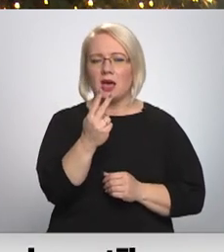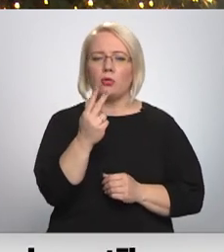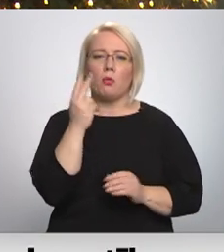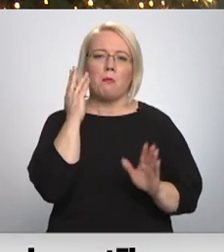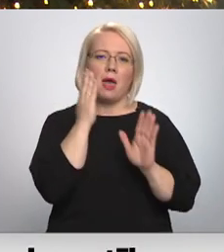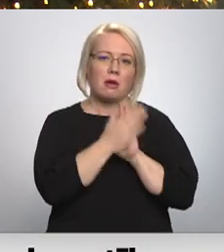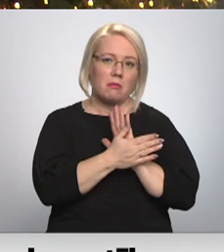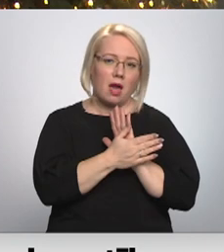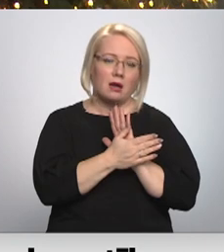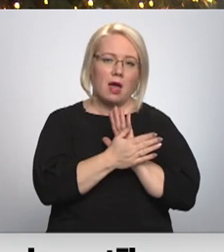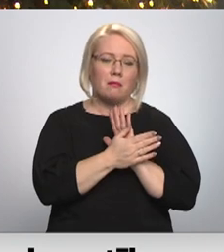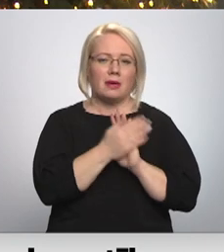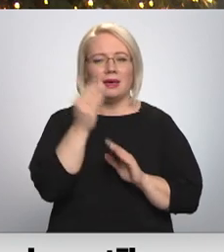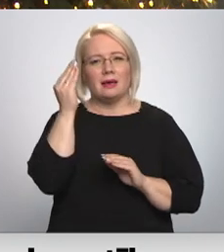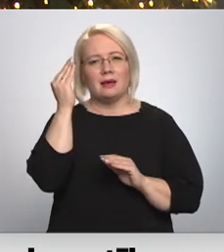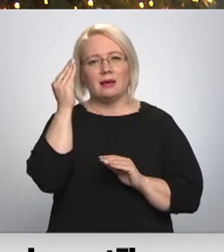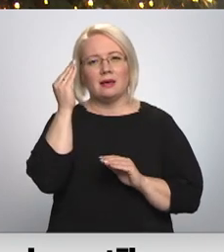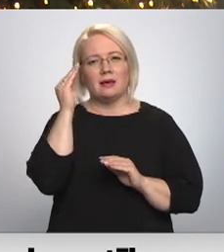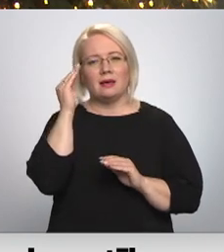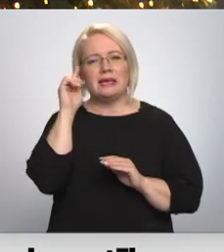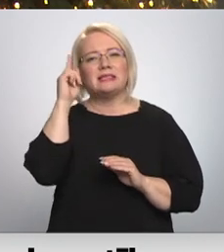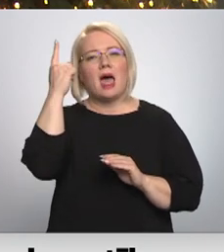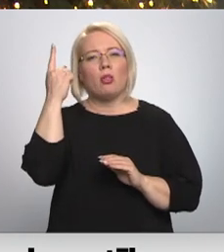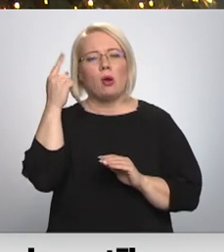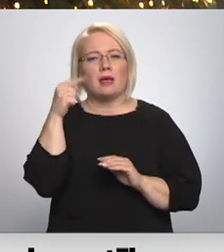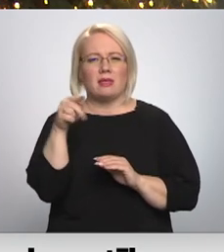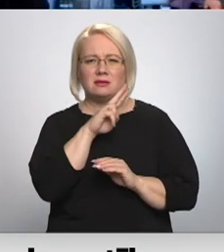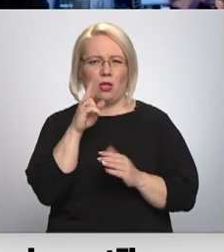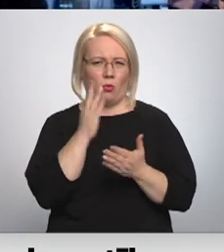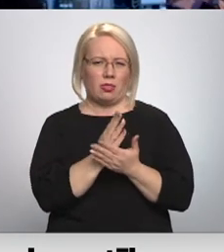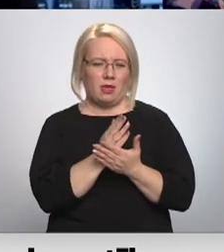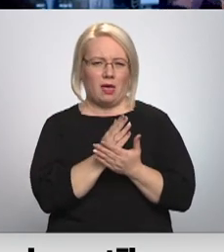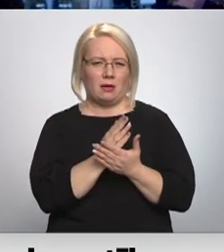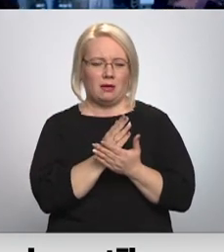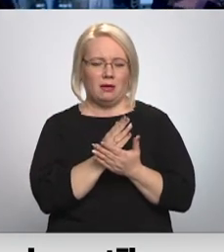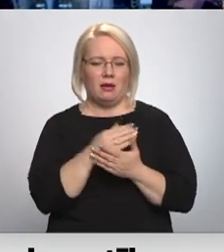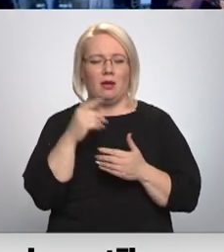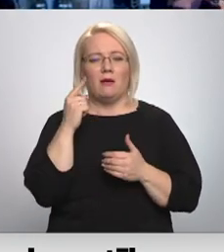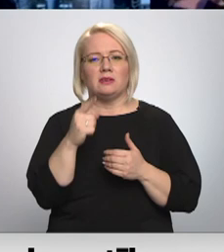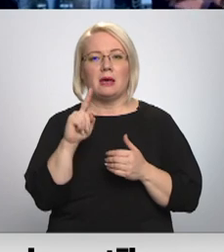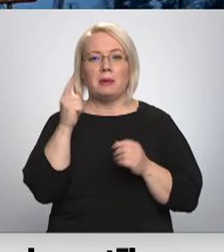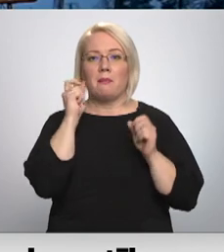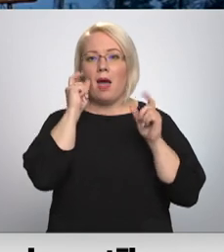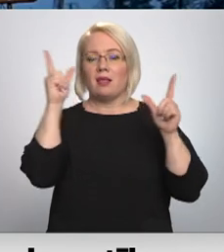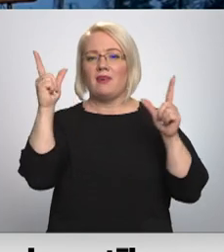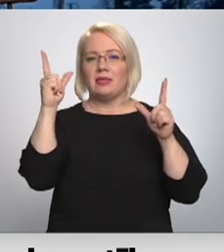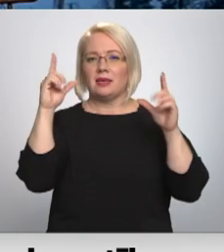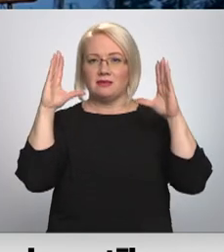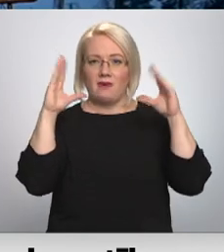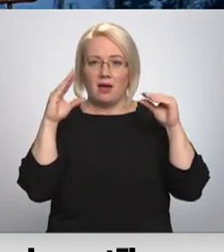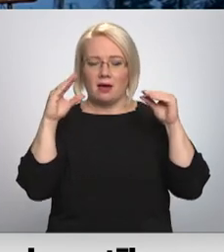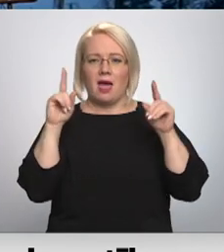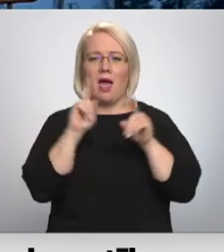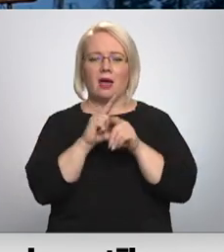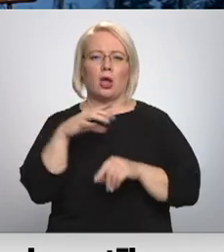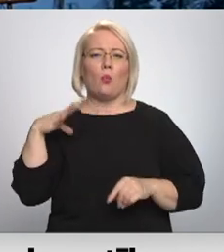garām iztēlojoties, ka tas nemaz nenotiek. Pirmās adventas vakarā izgaismo cerīja viss